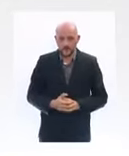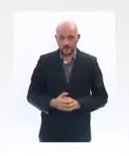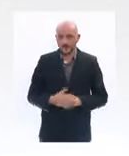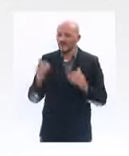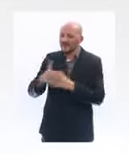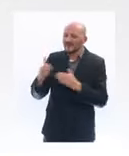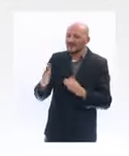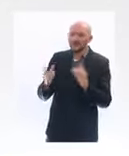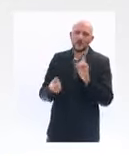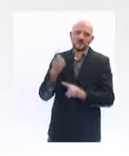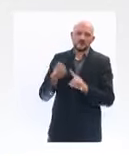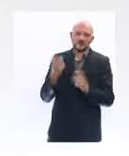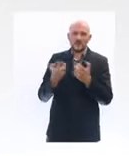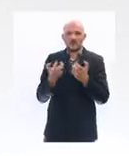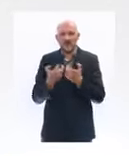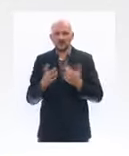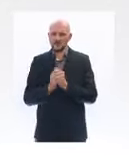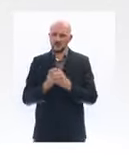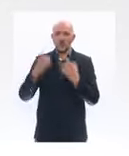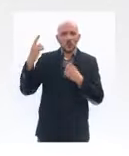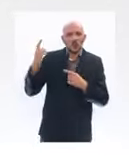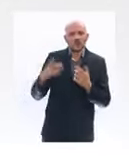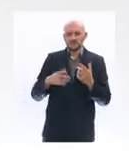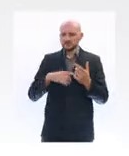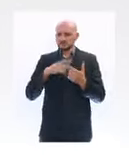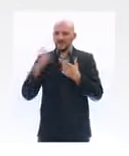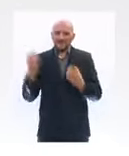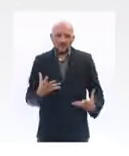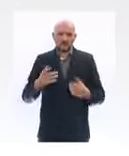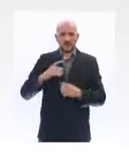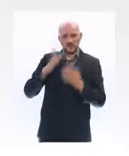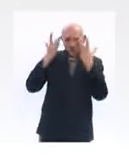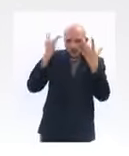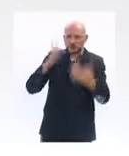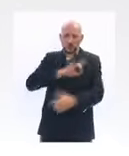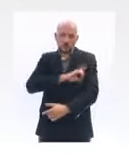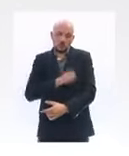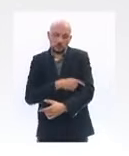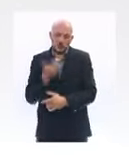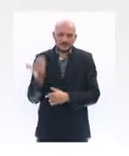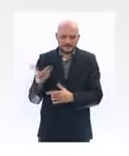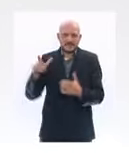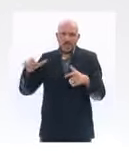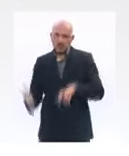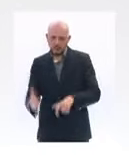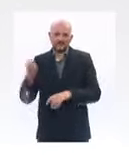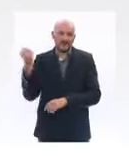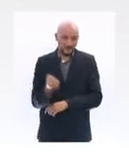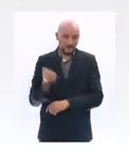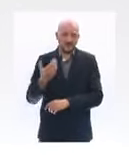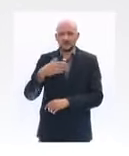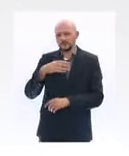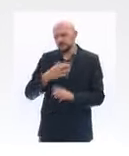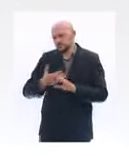spécifiques du tourisme, de l'événementiel, de la culture, du sport, qui sont plus particulièrement touchées depuis des